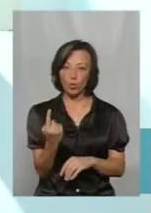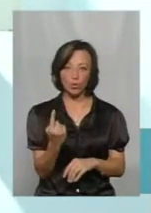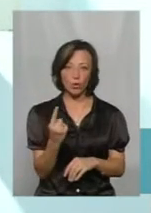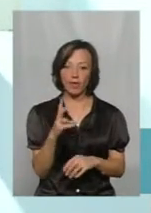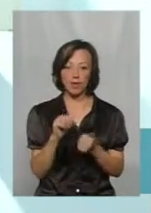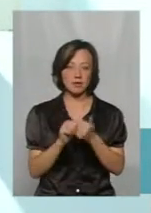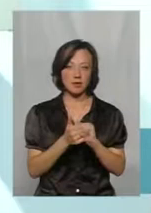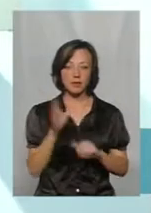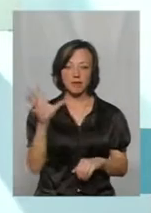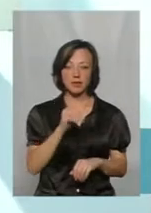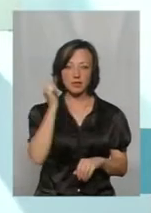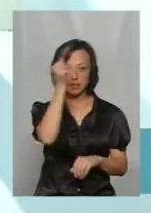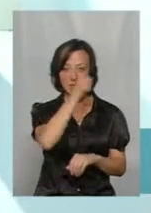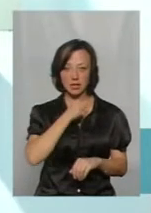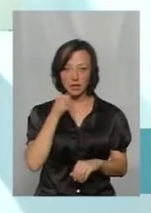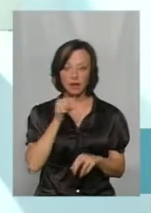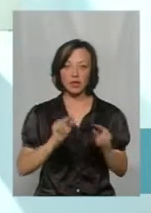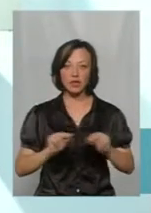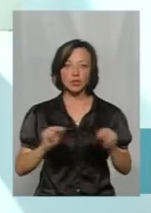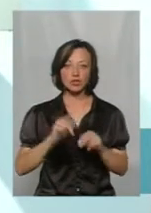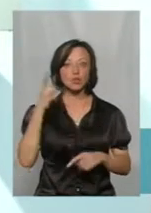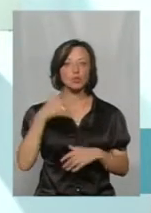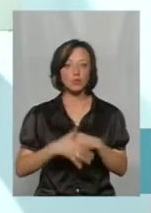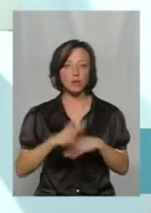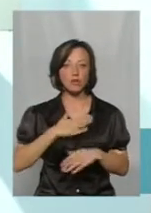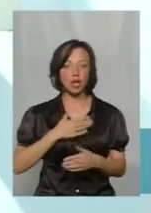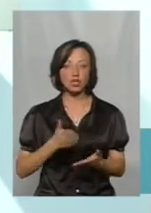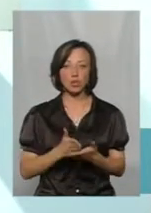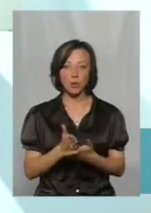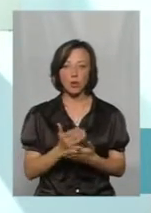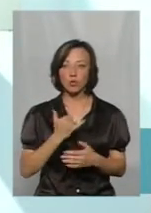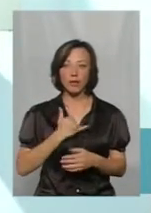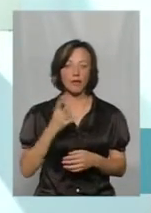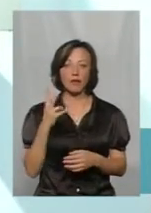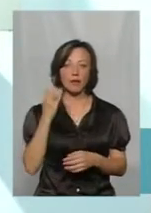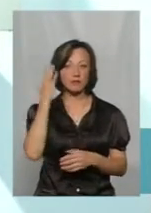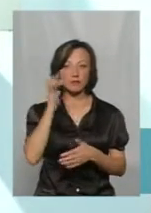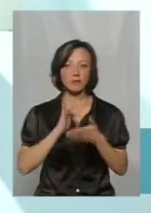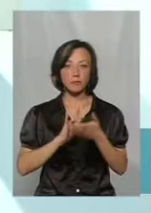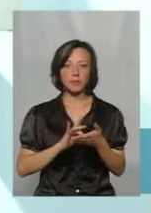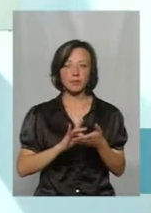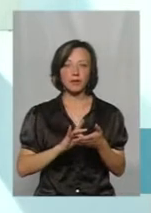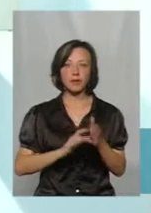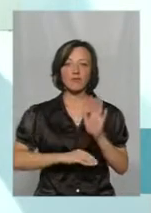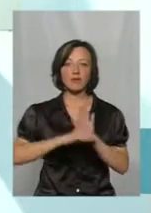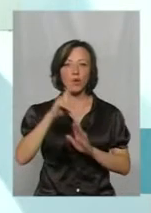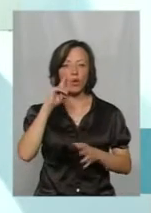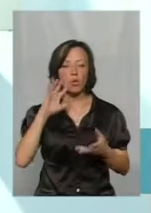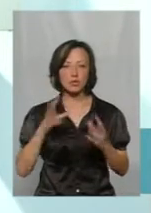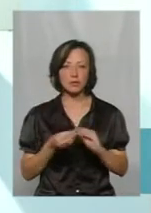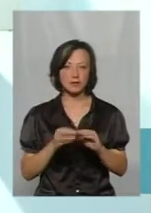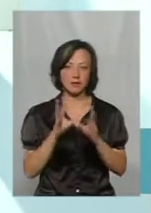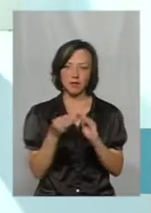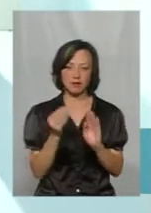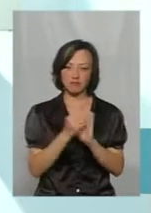замінили за весь рік. Викладачі зрозуміли наш напрямок, тому що нас не стоїть на меті високі оцінки. Ми, взагалі,